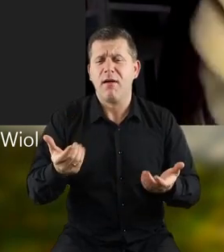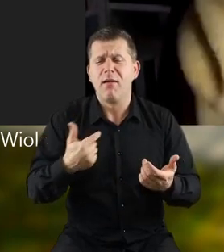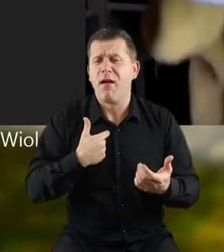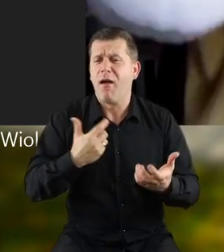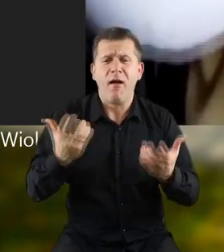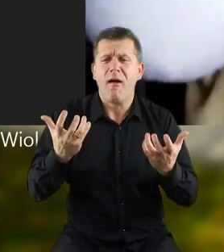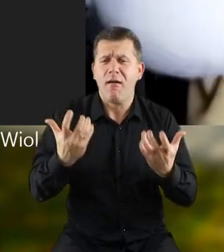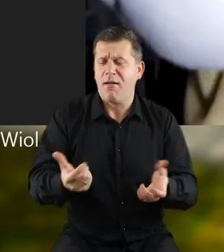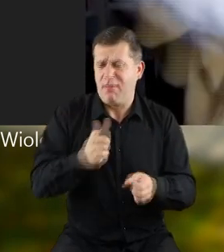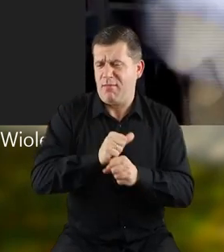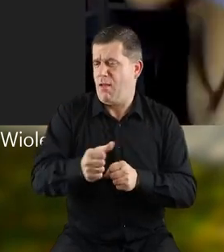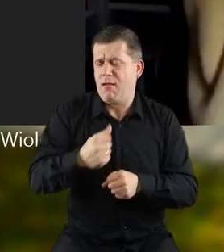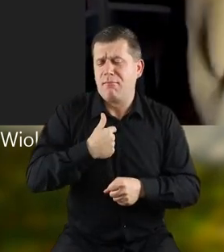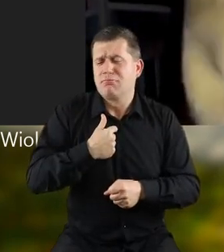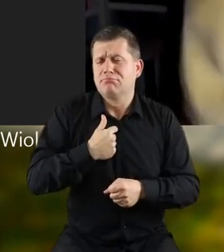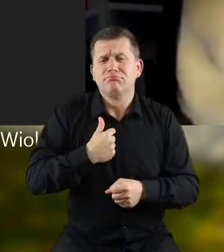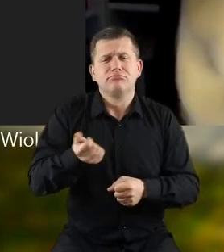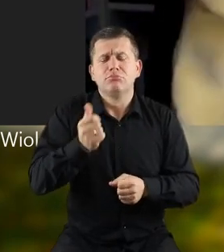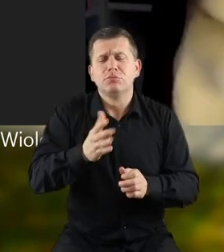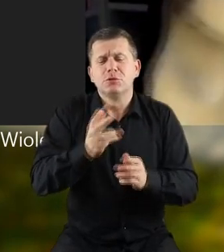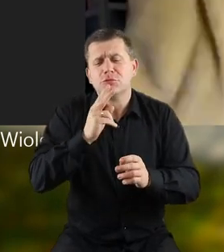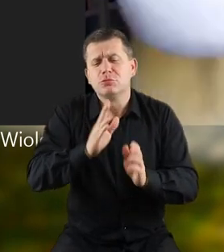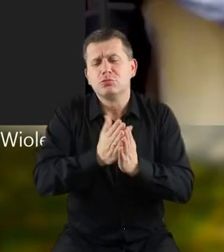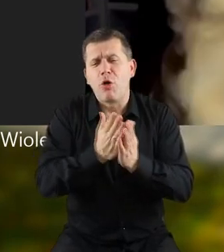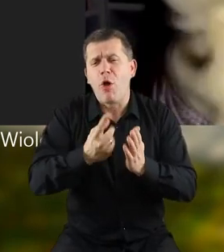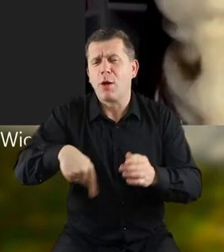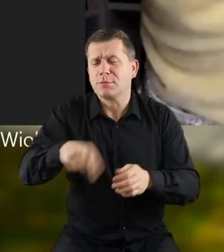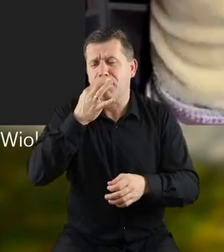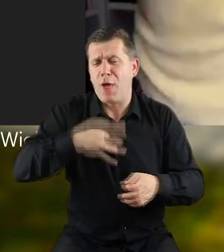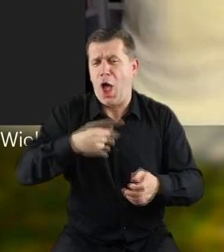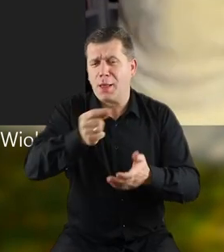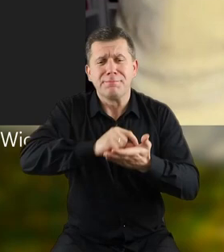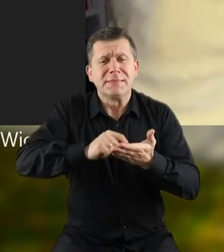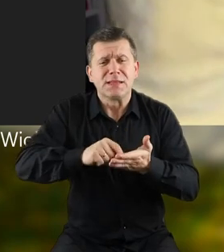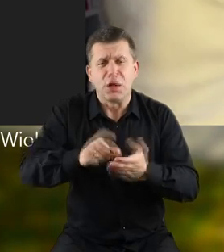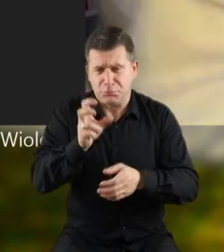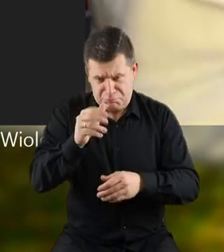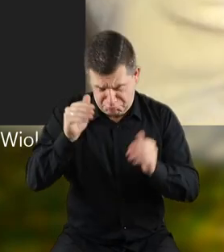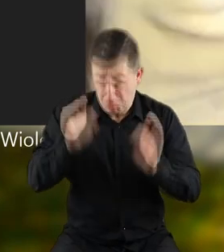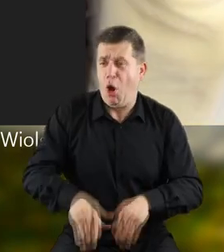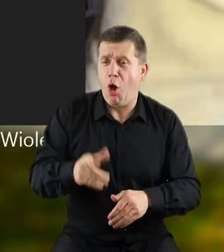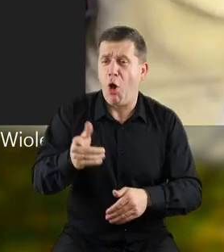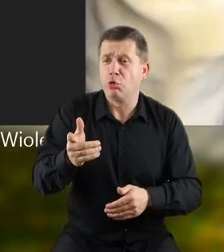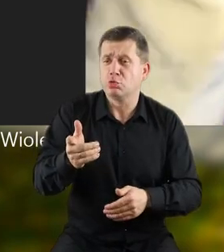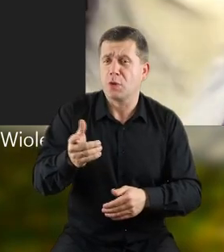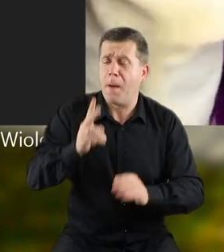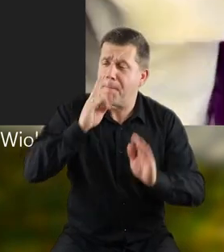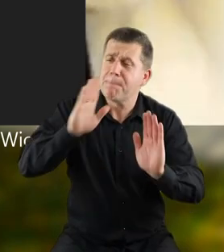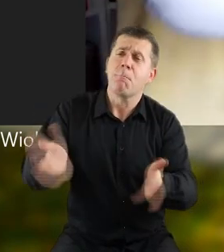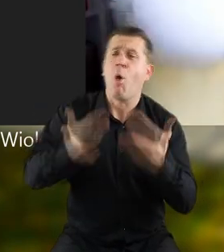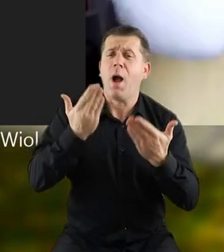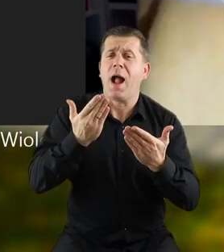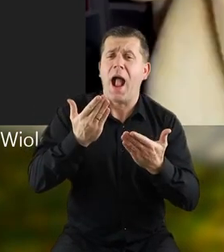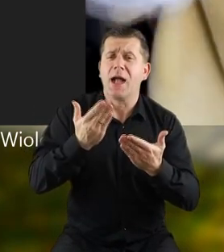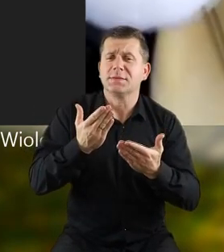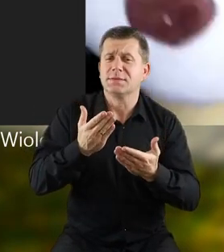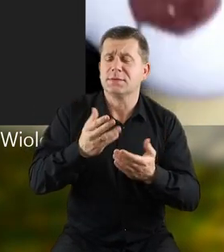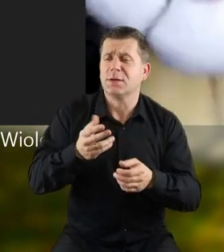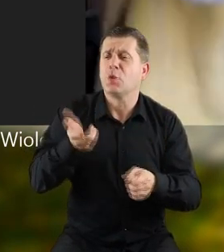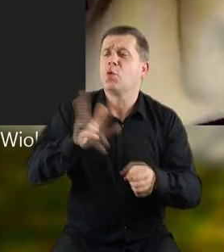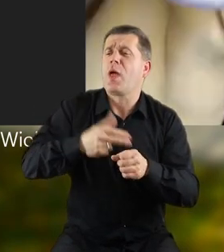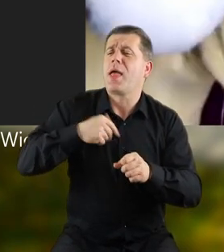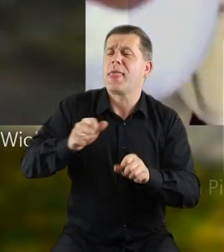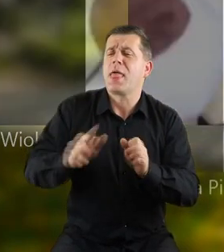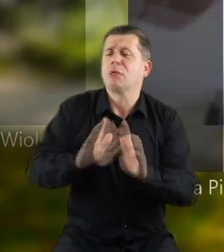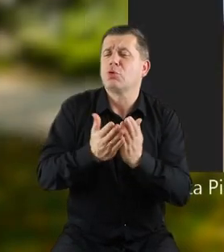I słuchajcie, ja jestem z takiej książki, pani pisarko, czy może pani pokazać z